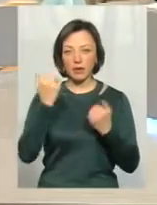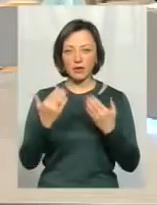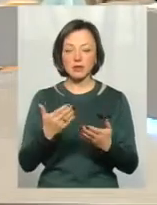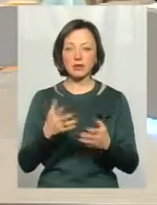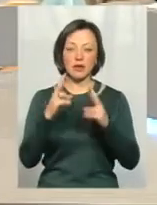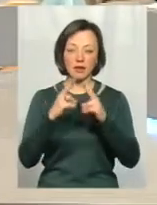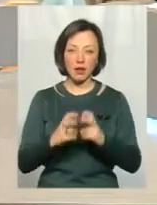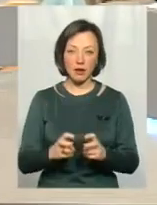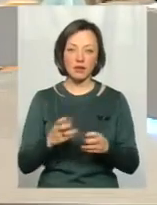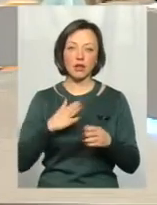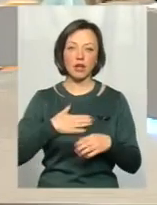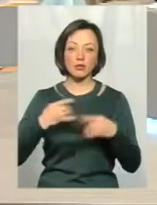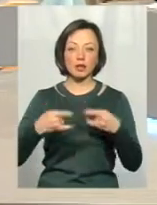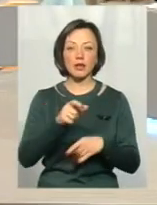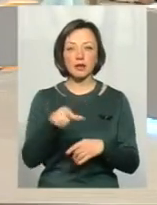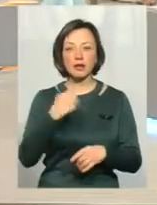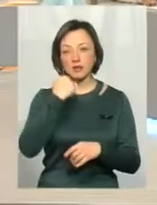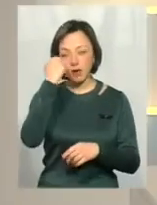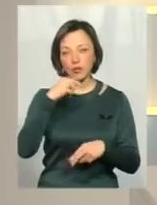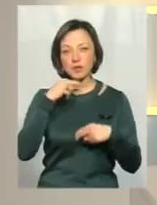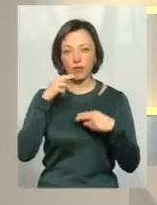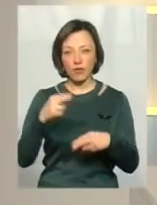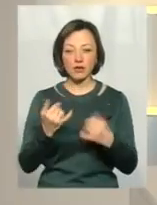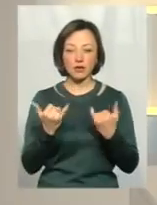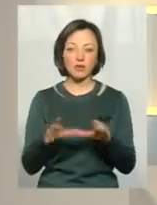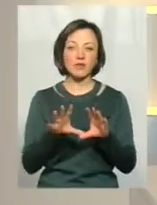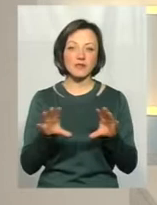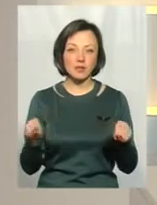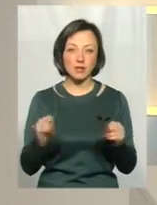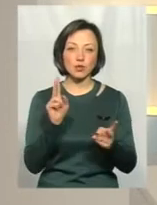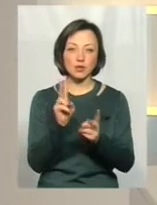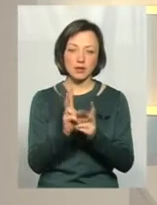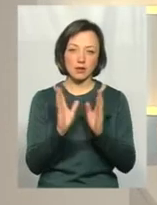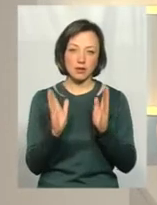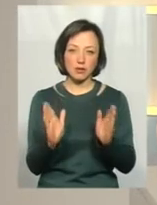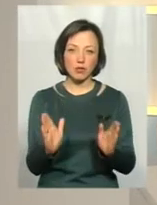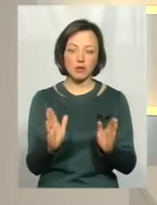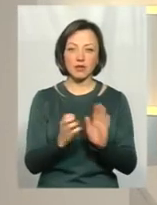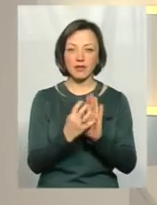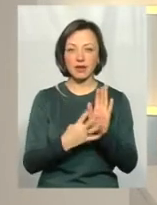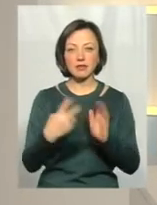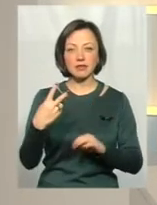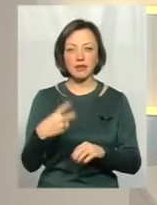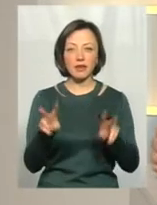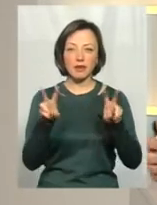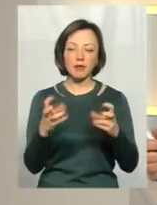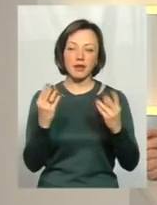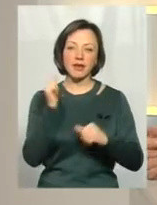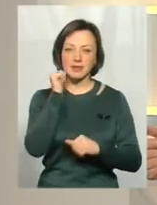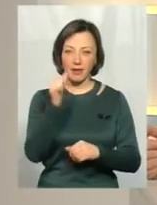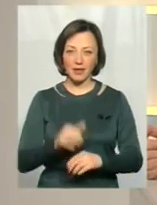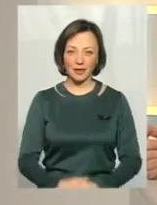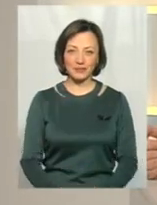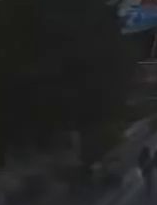за ваш аналіз. Нашим телеглядачам дякуємо за увагу. На сьогодні у нас все. Зустрінемося о 19.20 у темі дня завтра.